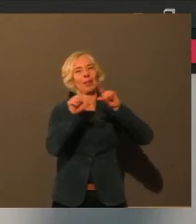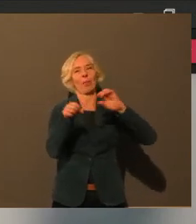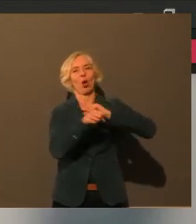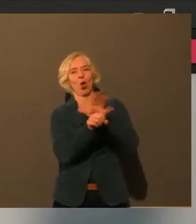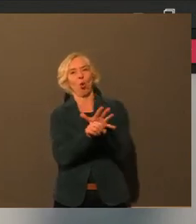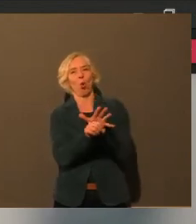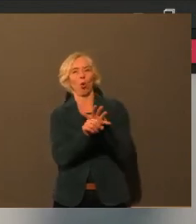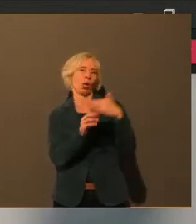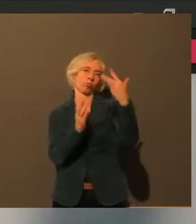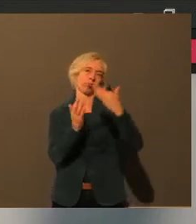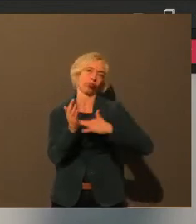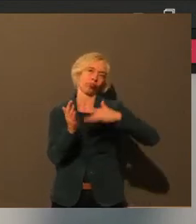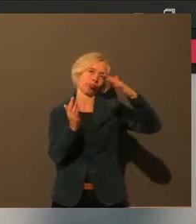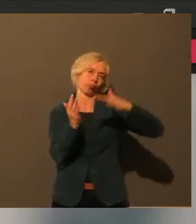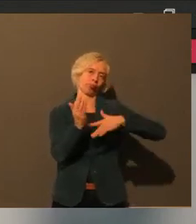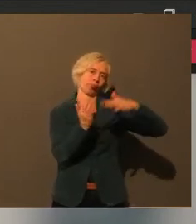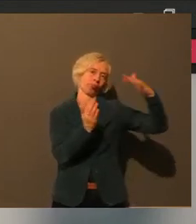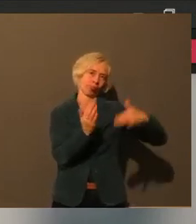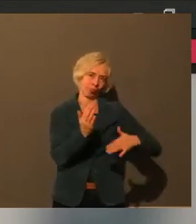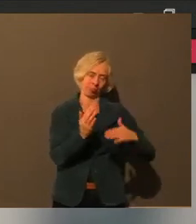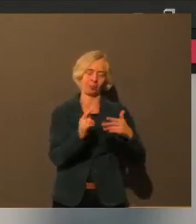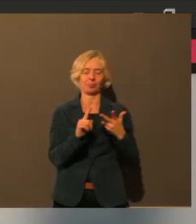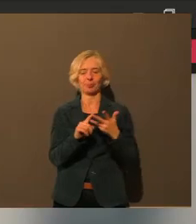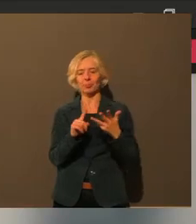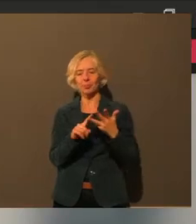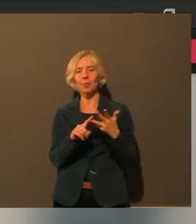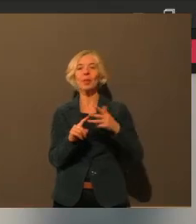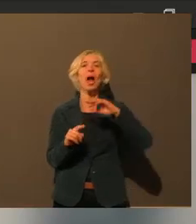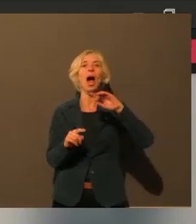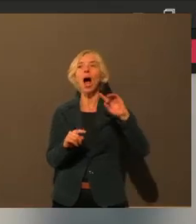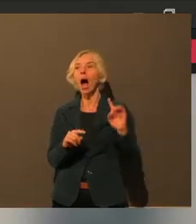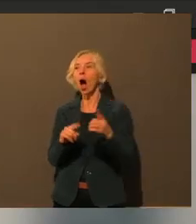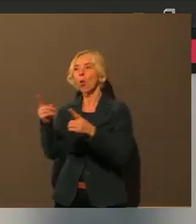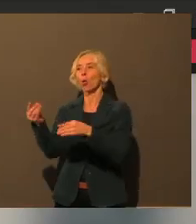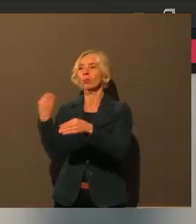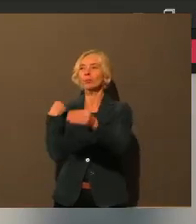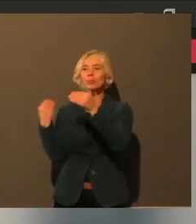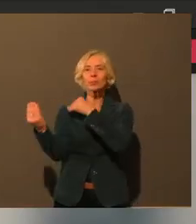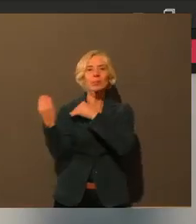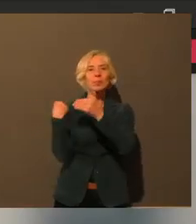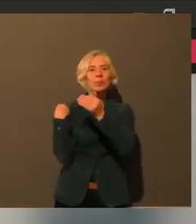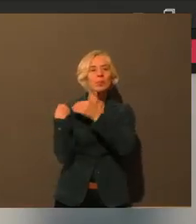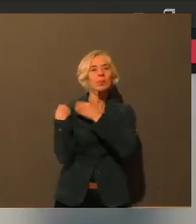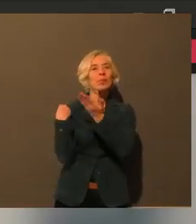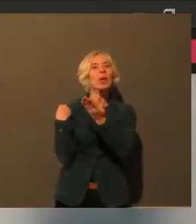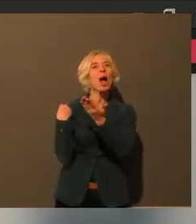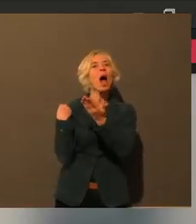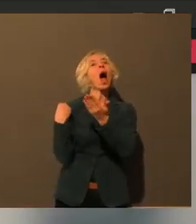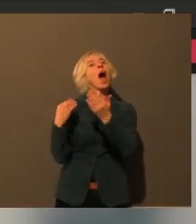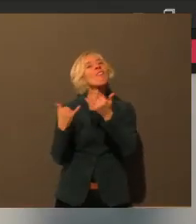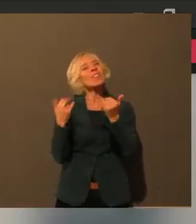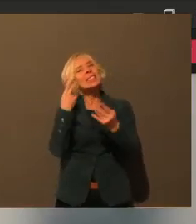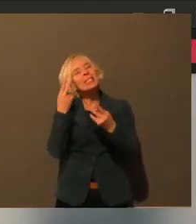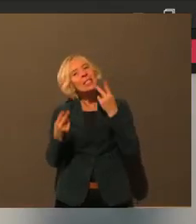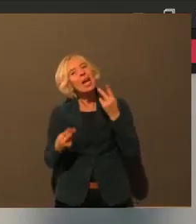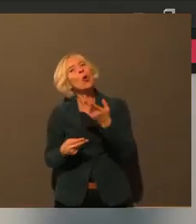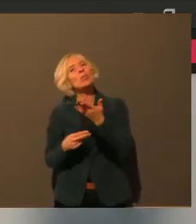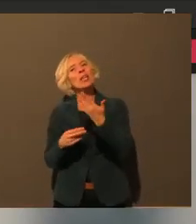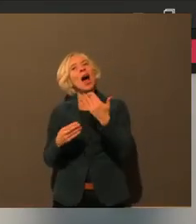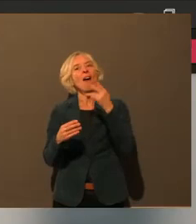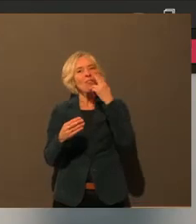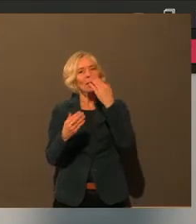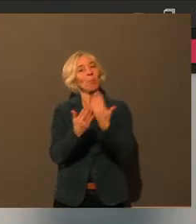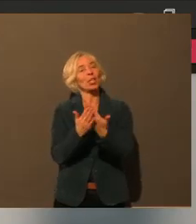einen Hinweis gegeben, dass, die Gastro irgendwann wieder aufmachen kann, dass es doch so eine App geben soll, wo man sich viel einfacher